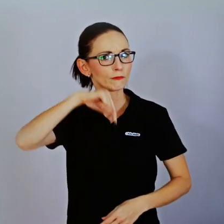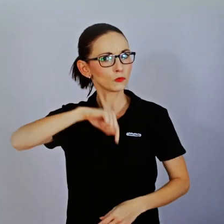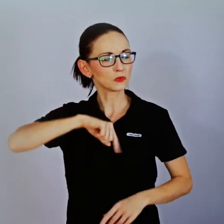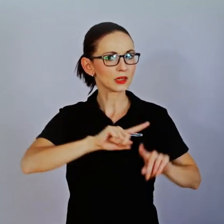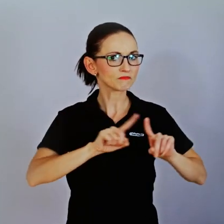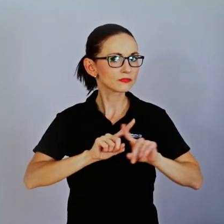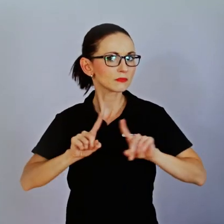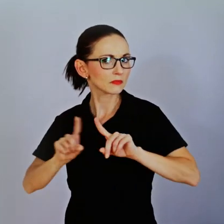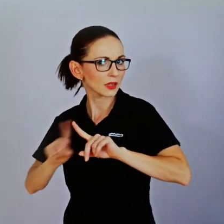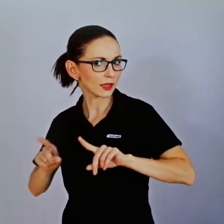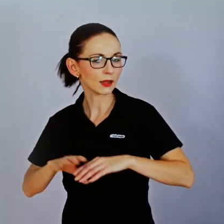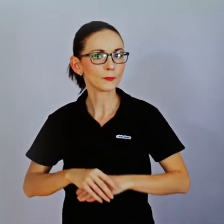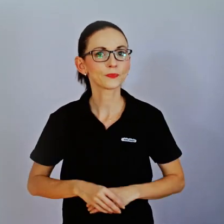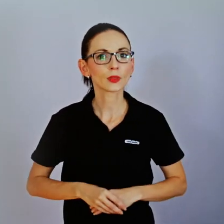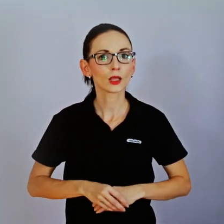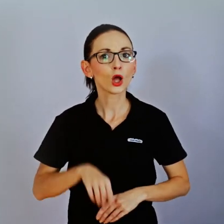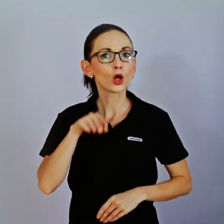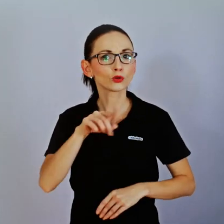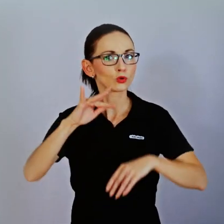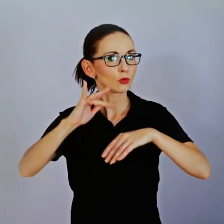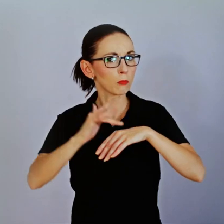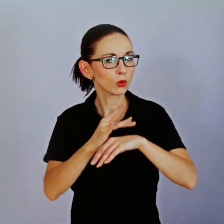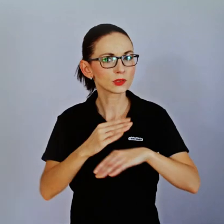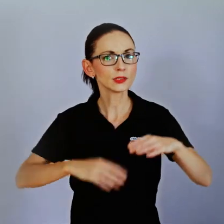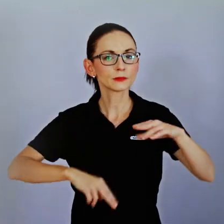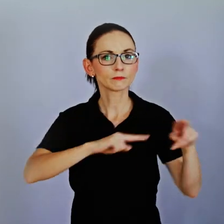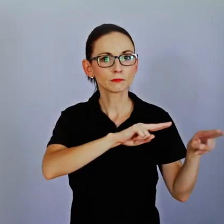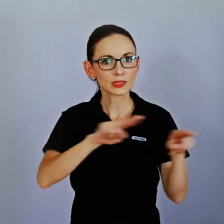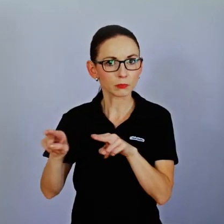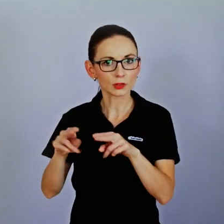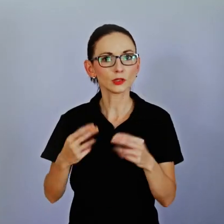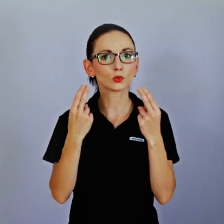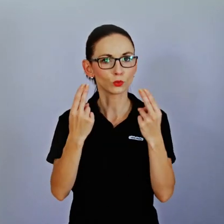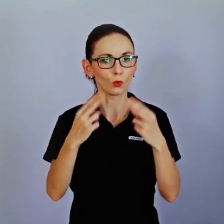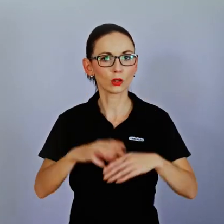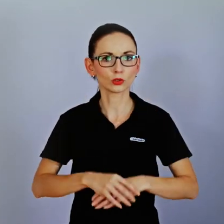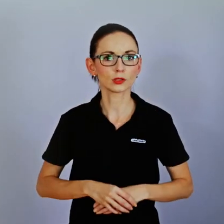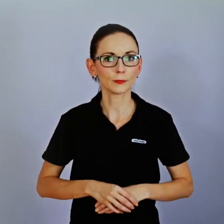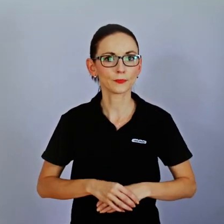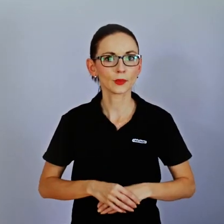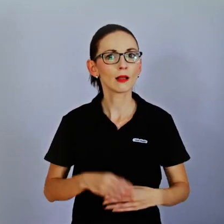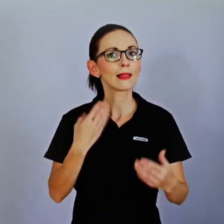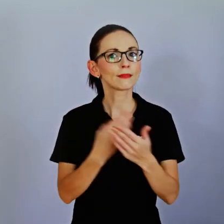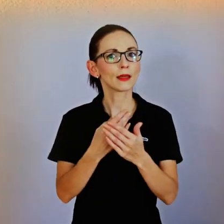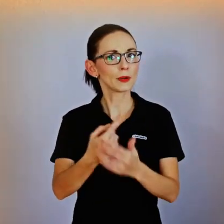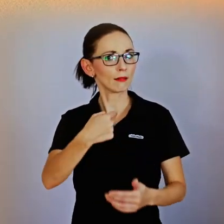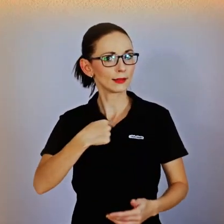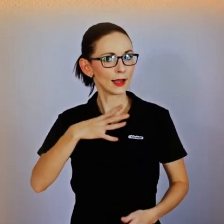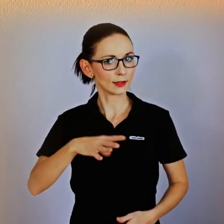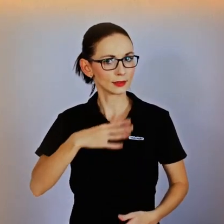se jich napouňat. Rovnako aj třeba povšťahu a rodině je normálná, prirodená a hlavně uskutečnitelná.